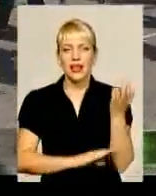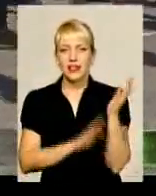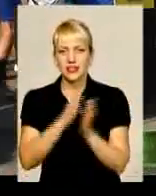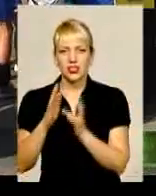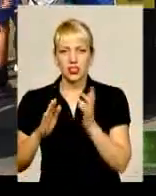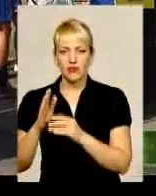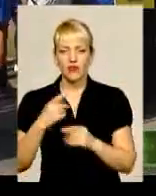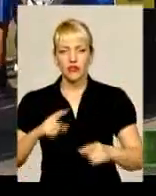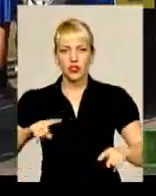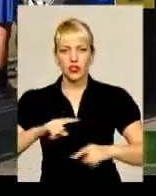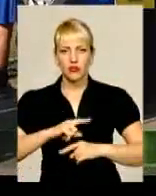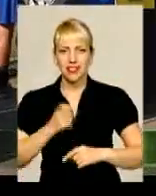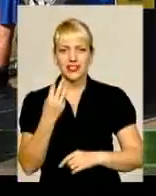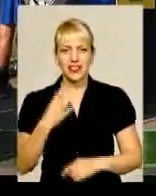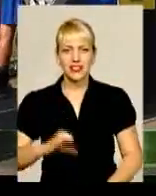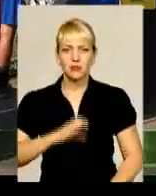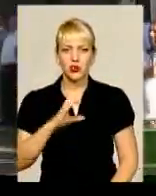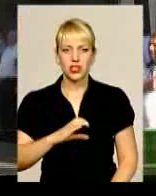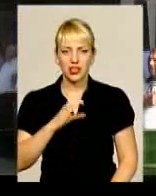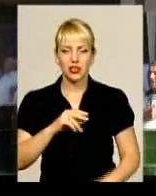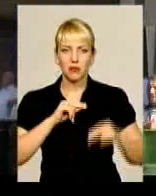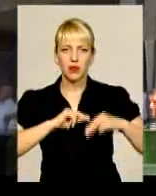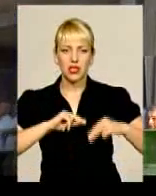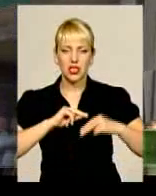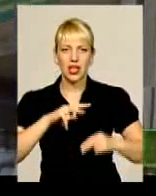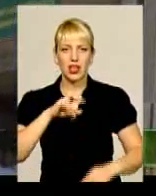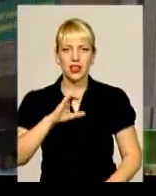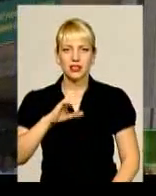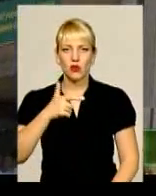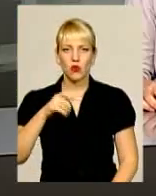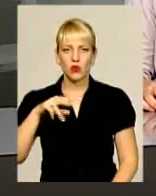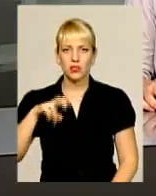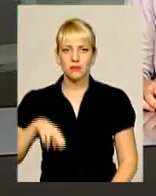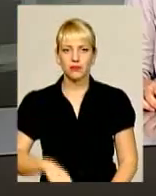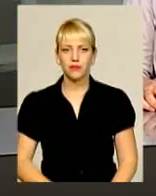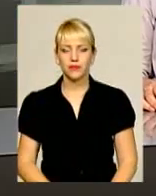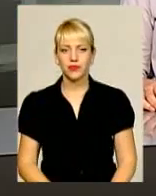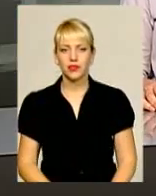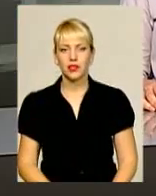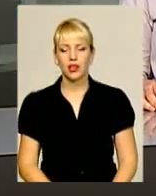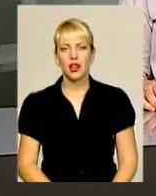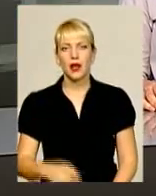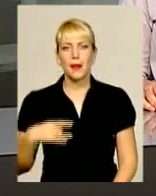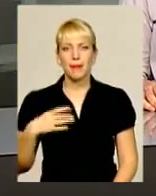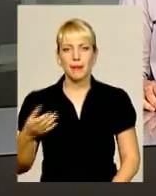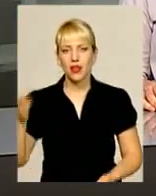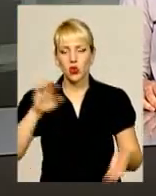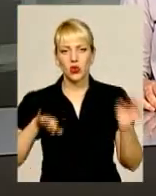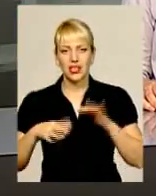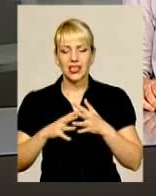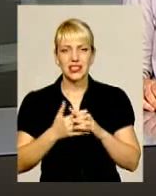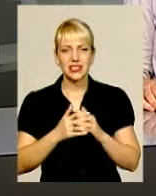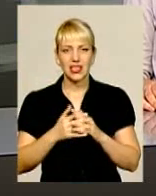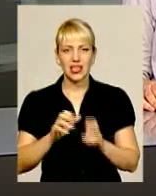На Хмельниччині фінішувала 13-та спартакіада працівників лісгоспів. У Білогір'ї селяни